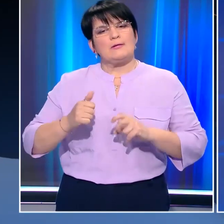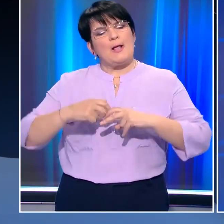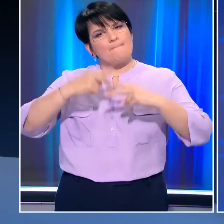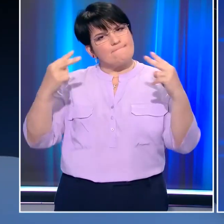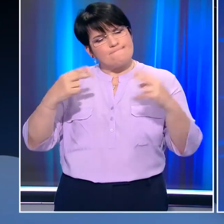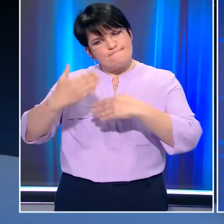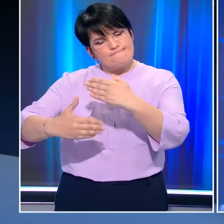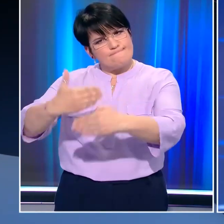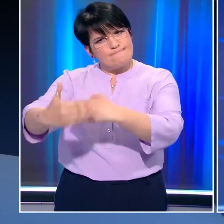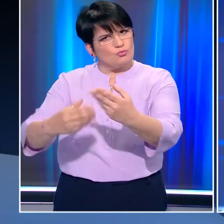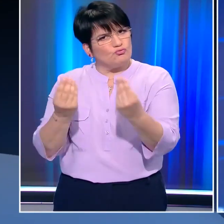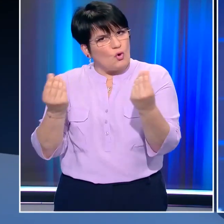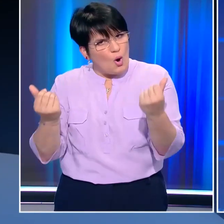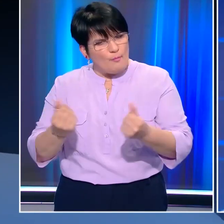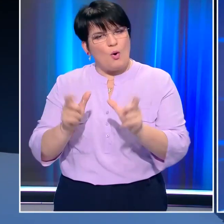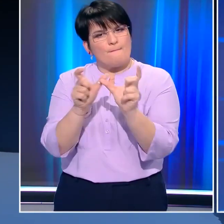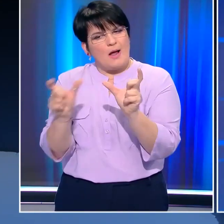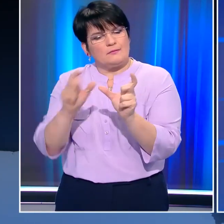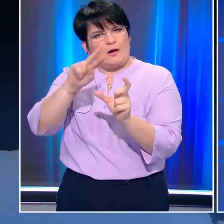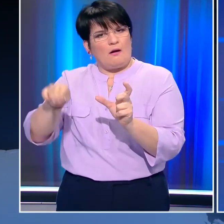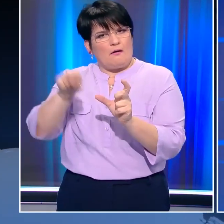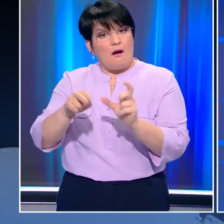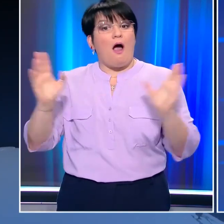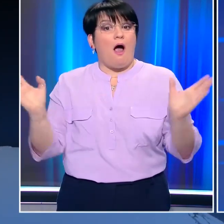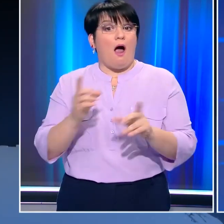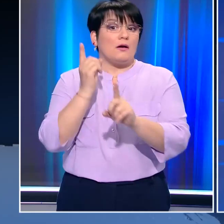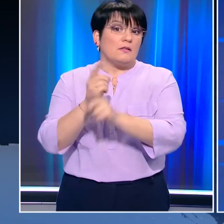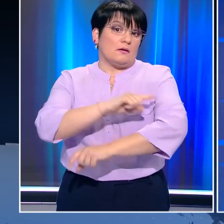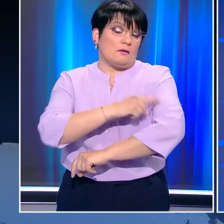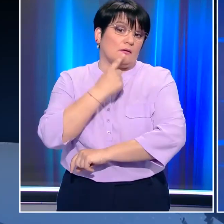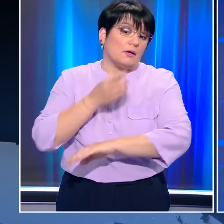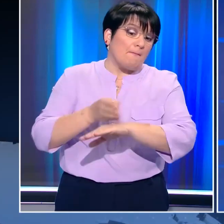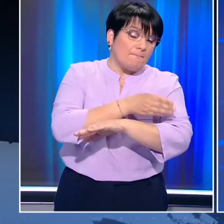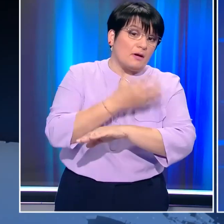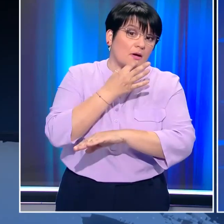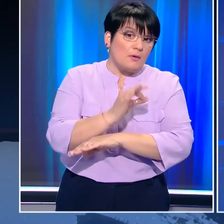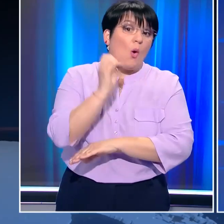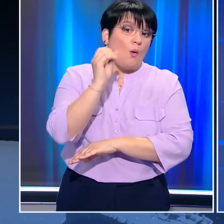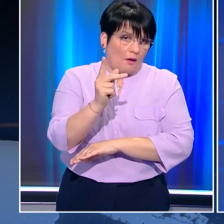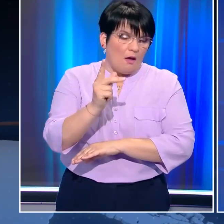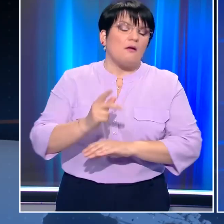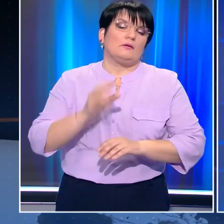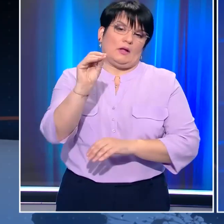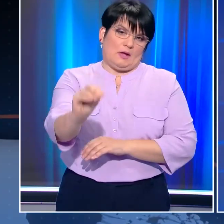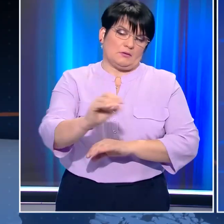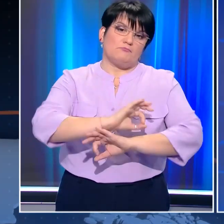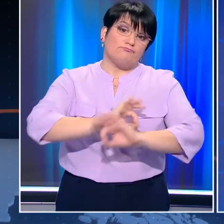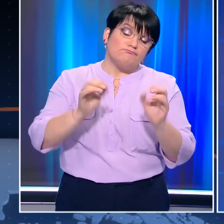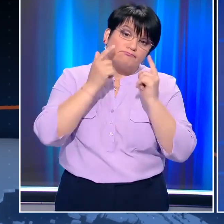σταδιακή άρση των περιοριστικών μέτρων σε περίπτωση που δοθεί το πράσινο φως από την Επιτροπή Λιμοξιολόγων την Τετάρτη.